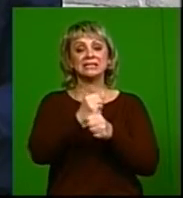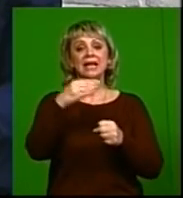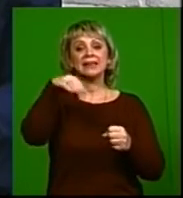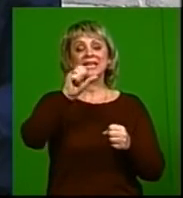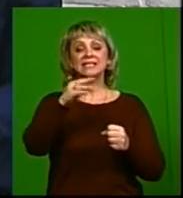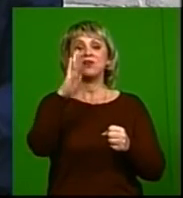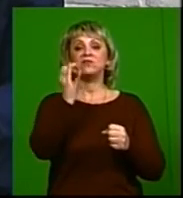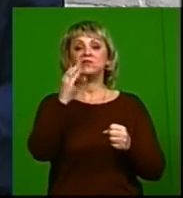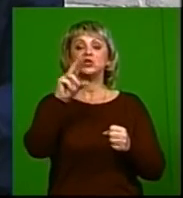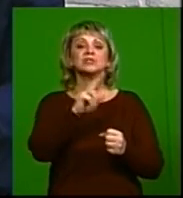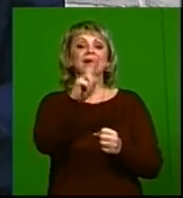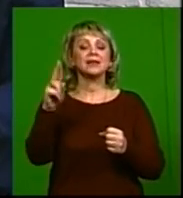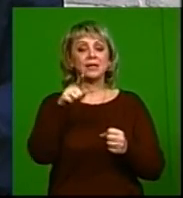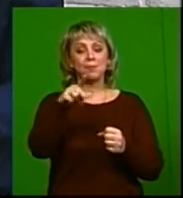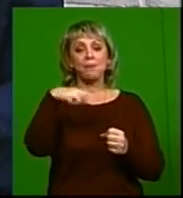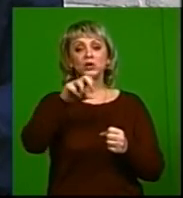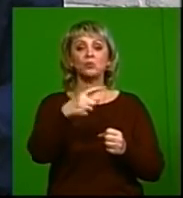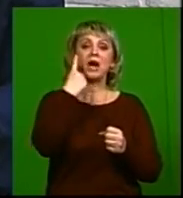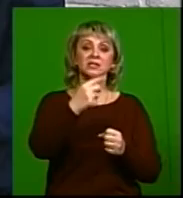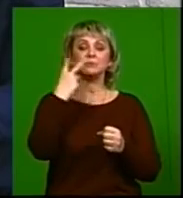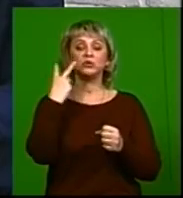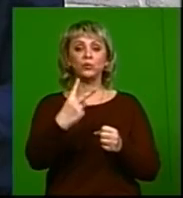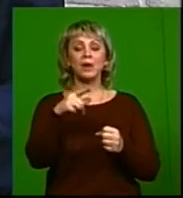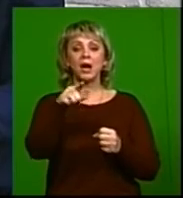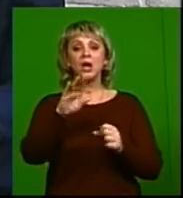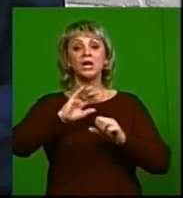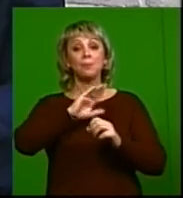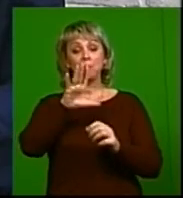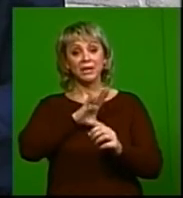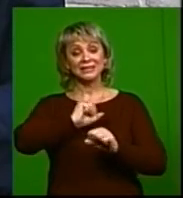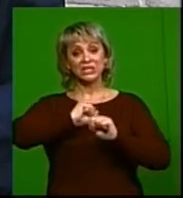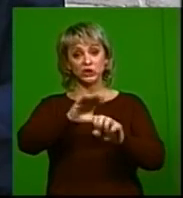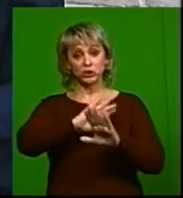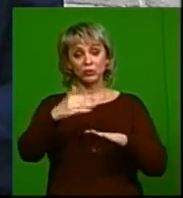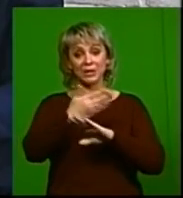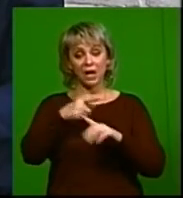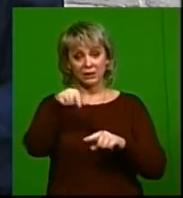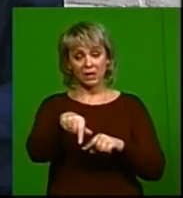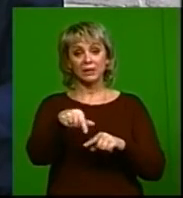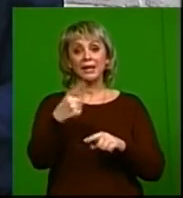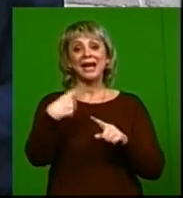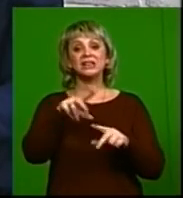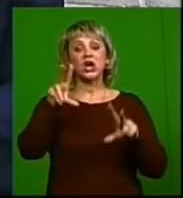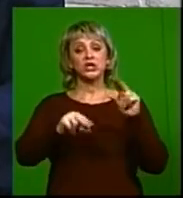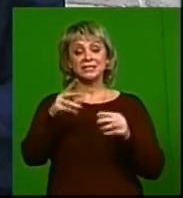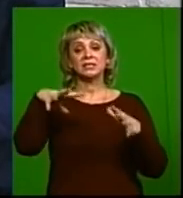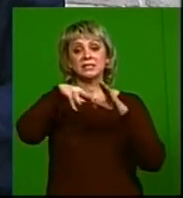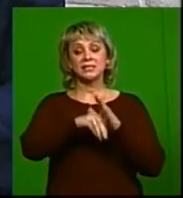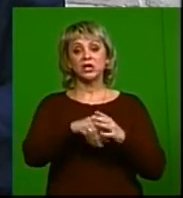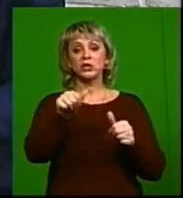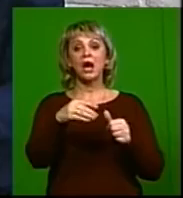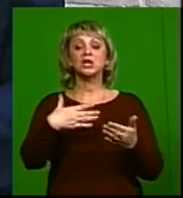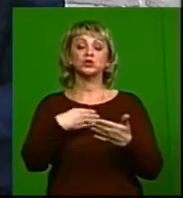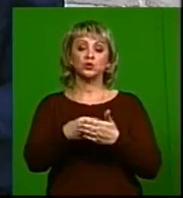ВИЧ. И неважно, с каким партнером, с одним, с двумя, был незащищенный половой контакт. Это риск. Значит, ну, а,